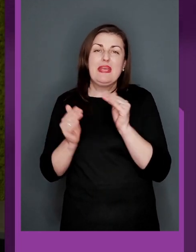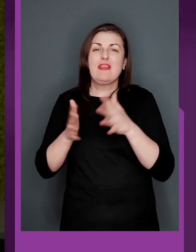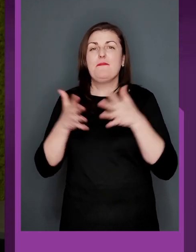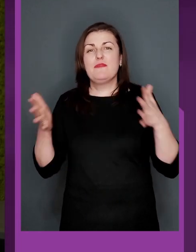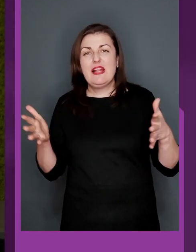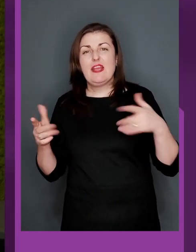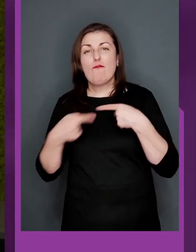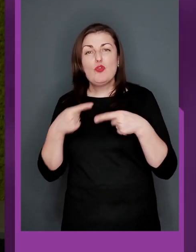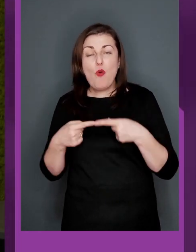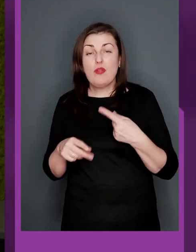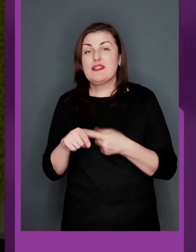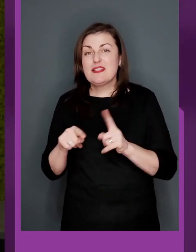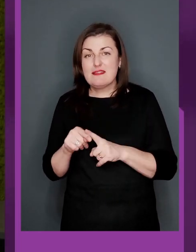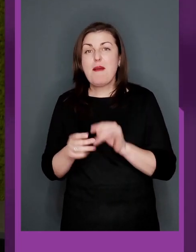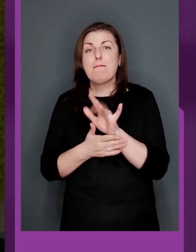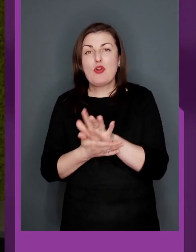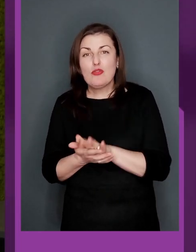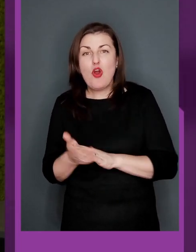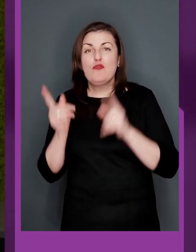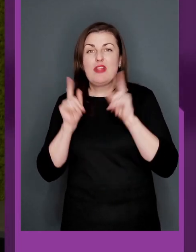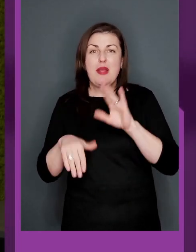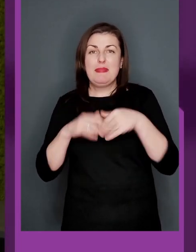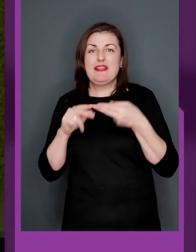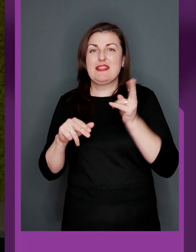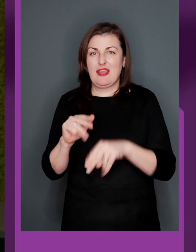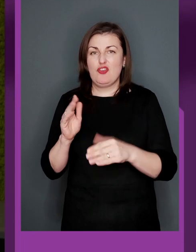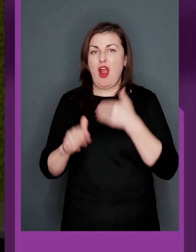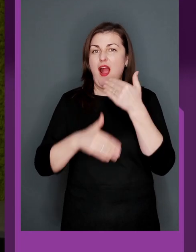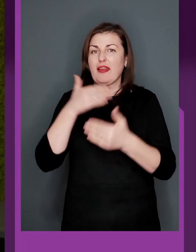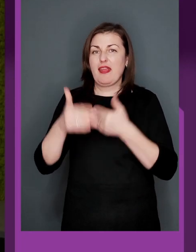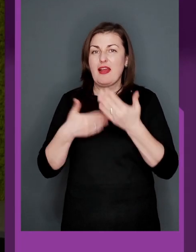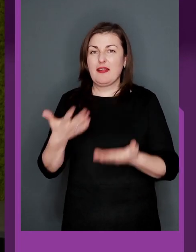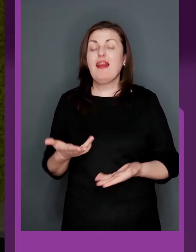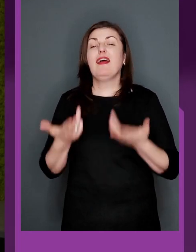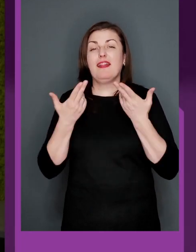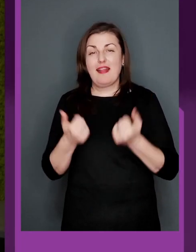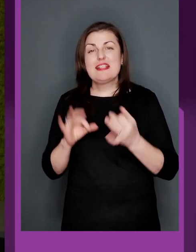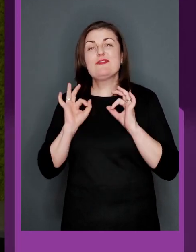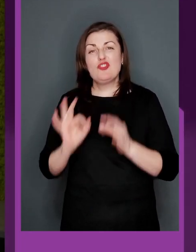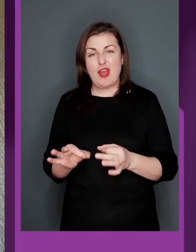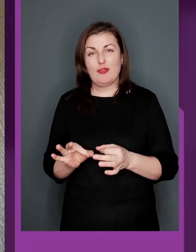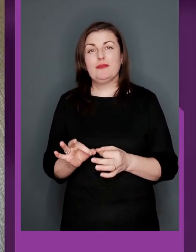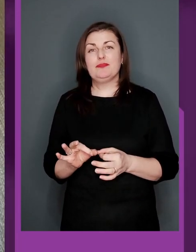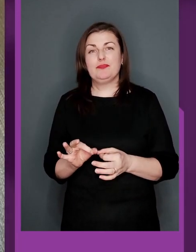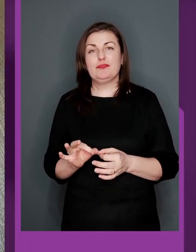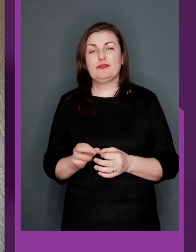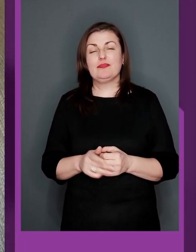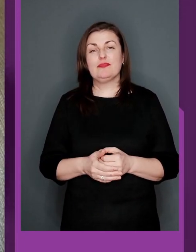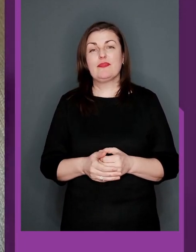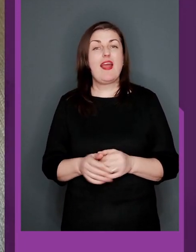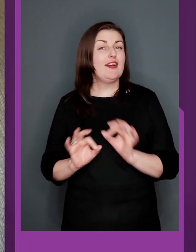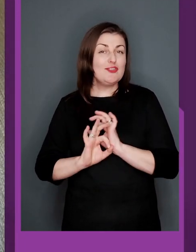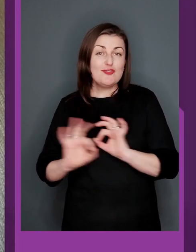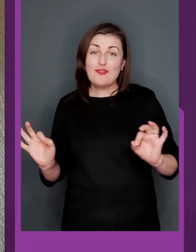мініфутбол в залі, чи в великий футбол, і це продовжується навіть після закінчення кар'єри. Так, звичайно.